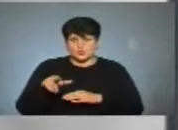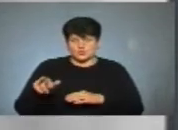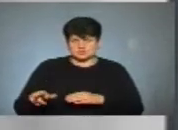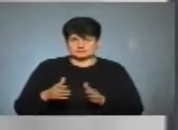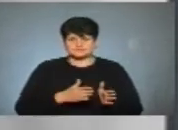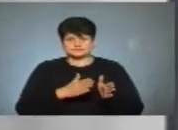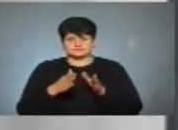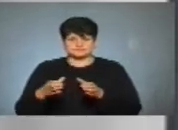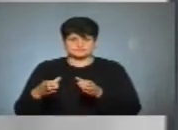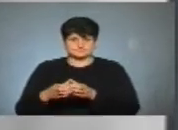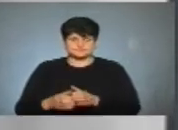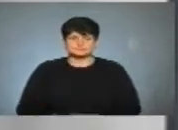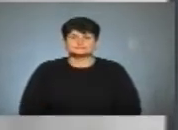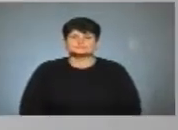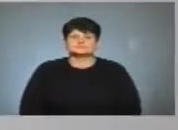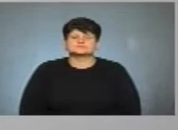наступного блоку.